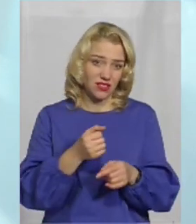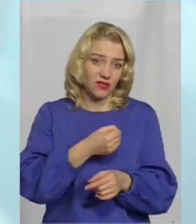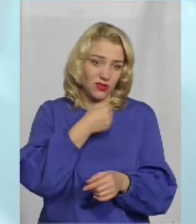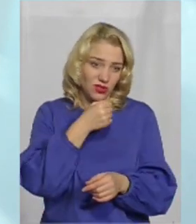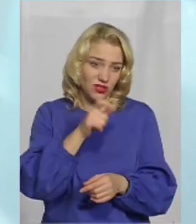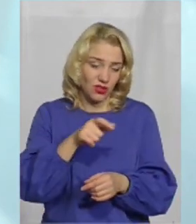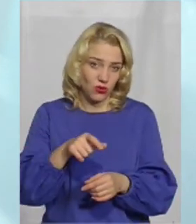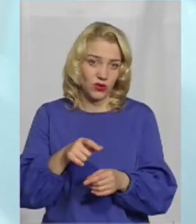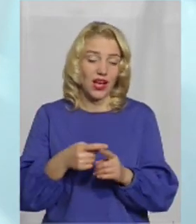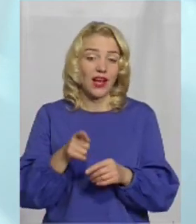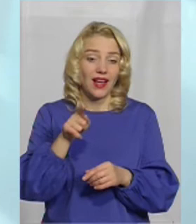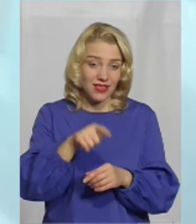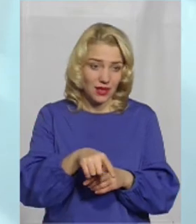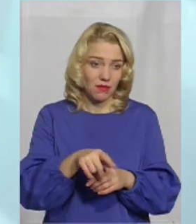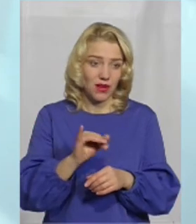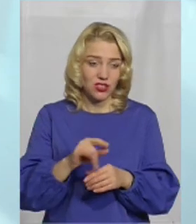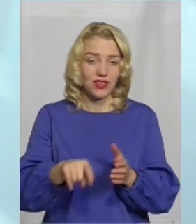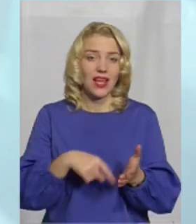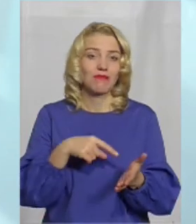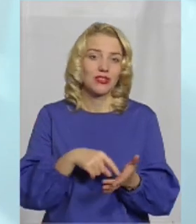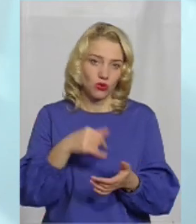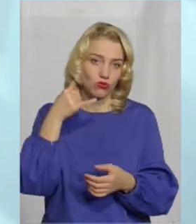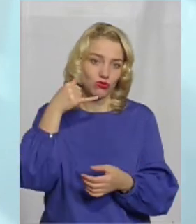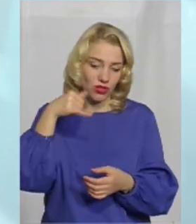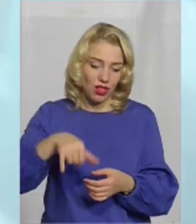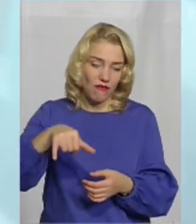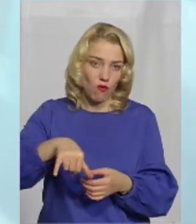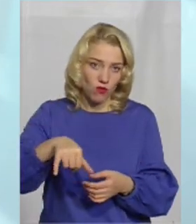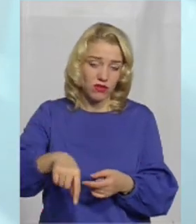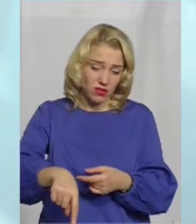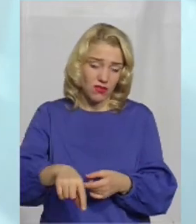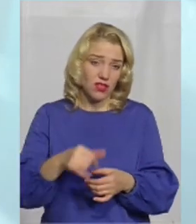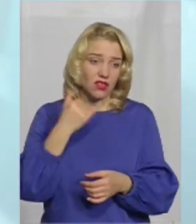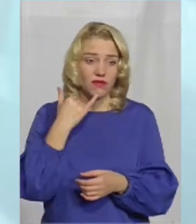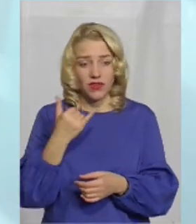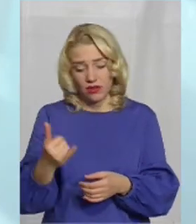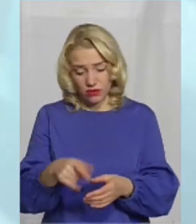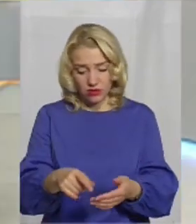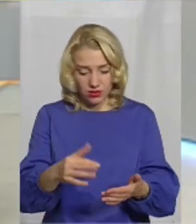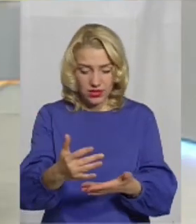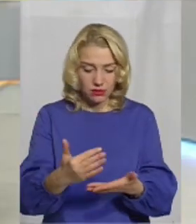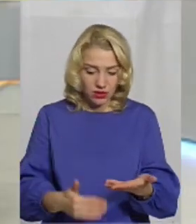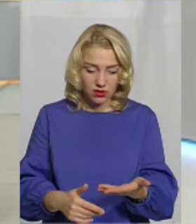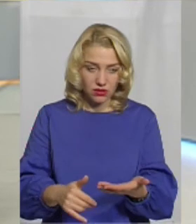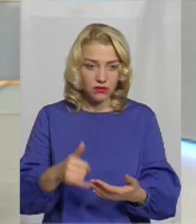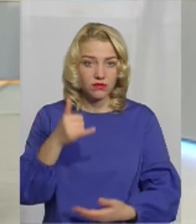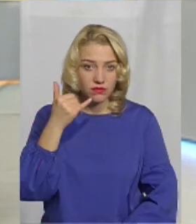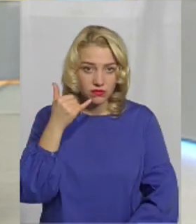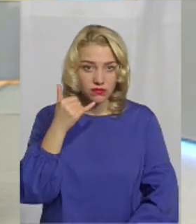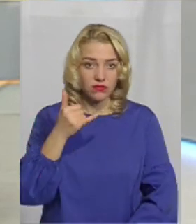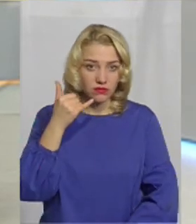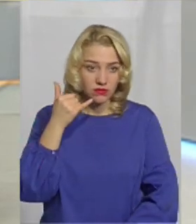похилого віку, а тим паче на такому міському телефоні. От вони телефонували, отак, буквально по списку, що називається,